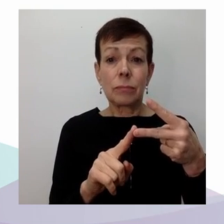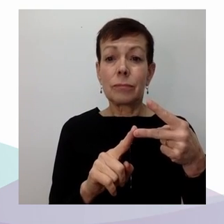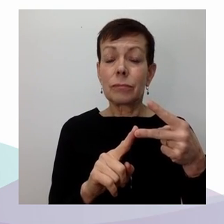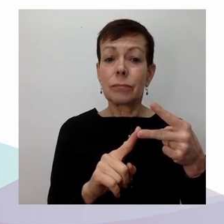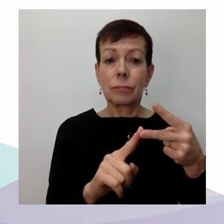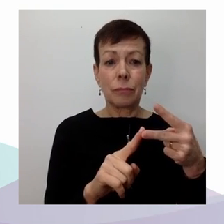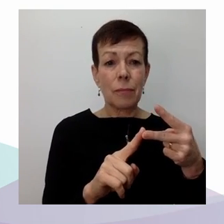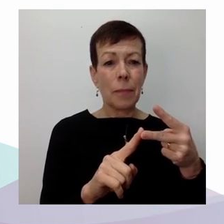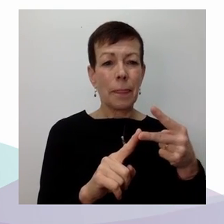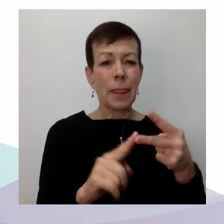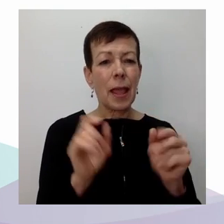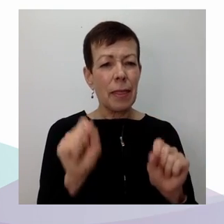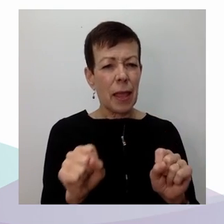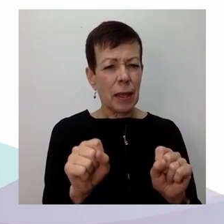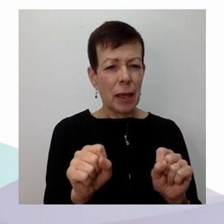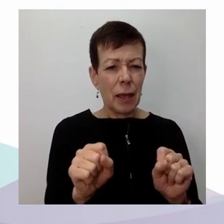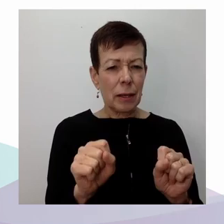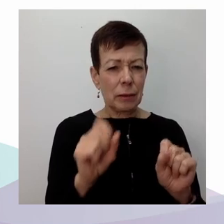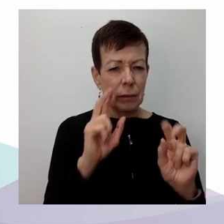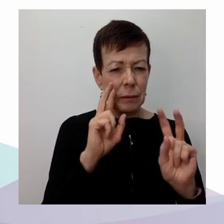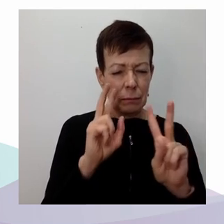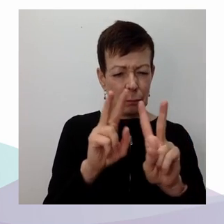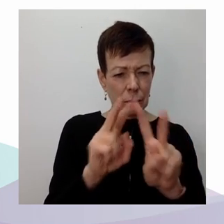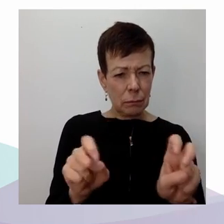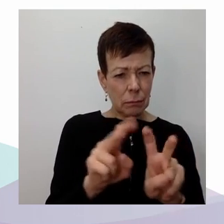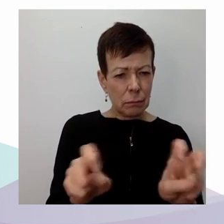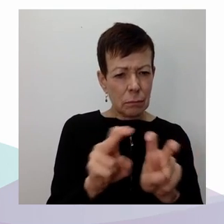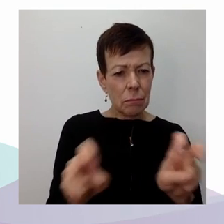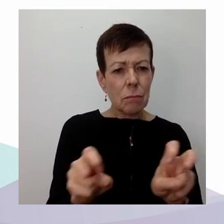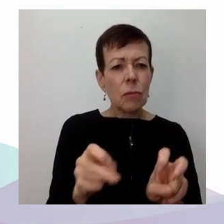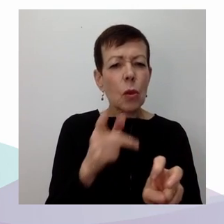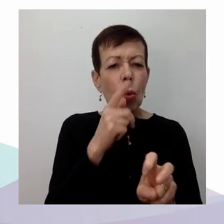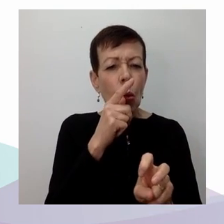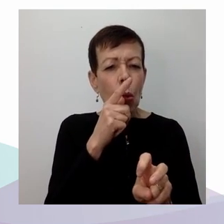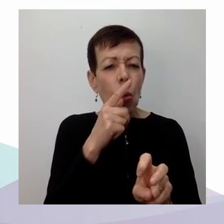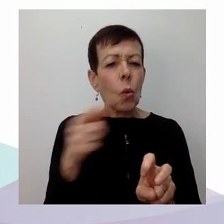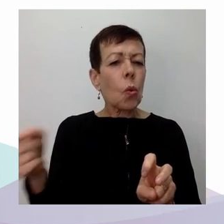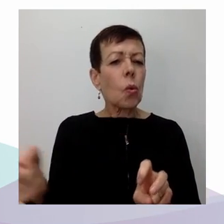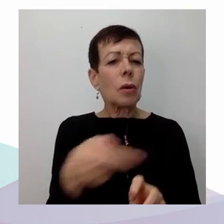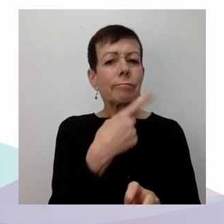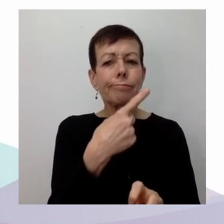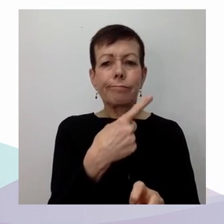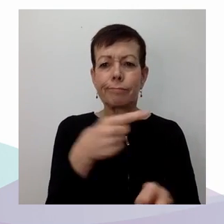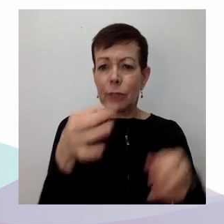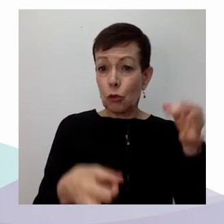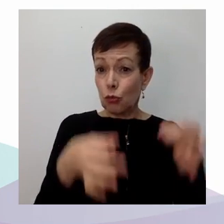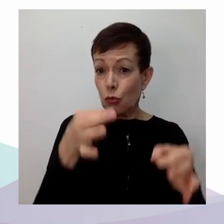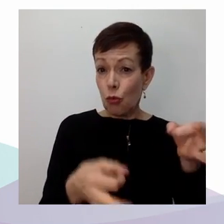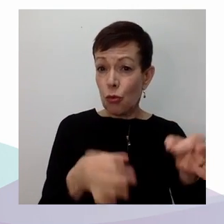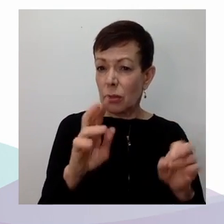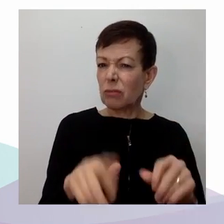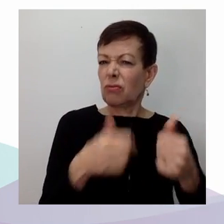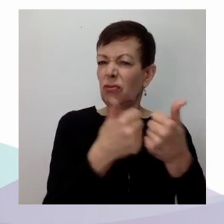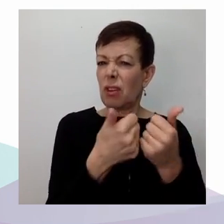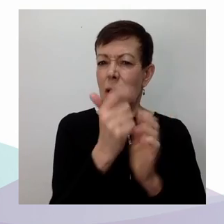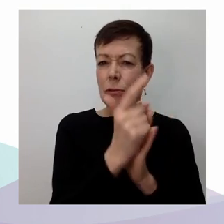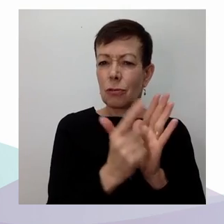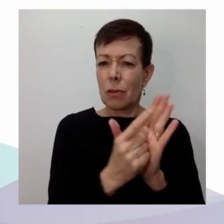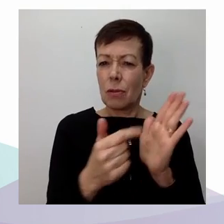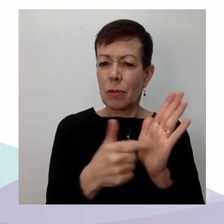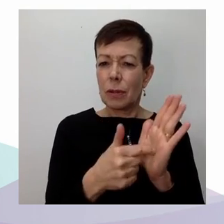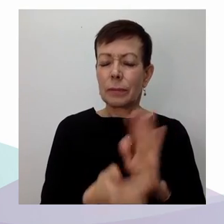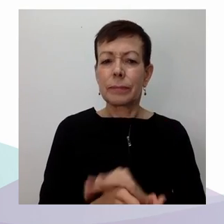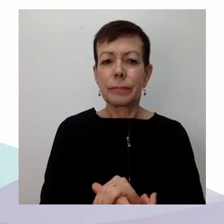hormis ce travail-là, j'observe qu'il n'existe pas véritablement de prise en compte sérieuse des droits économiques et